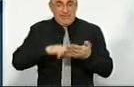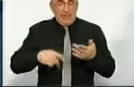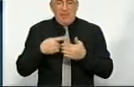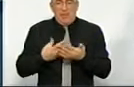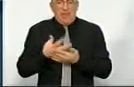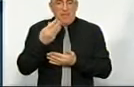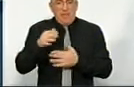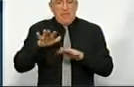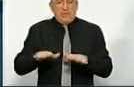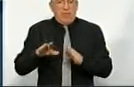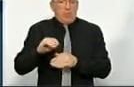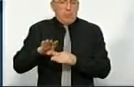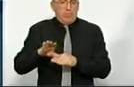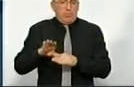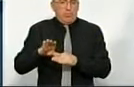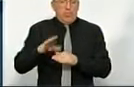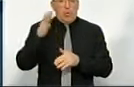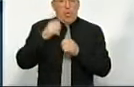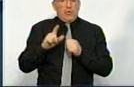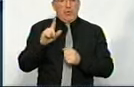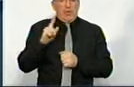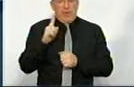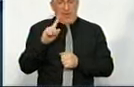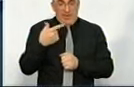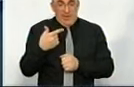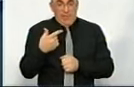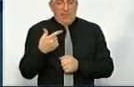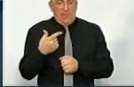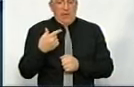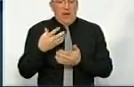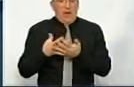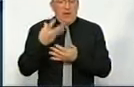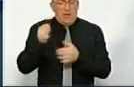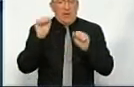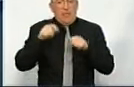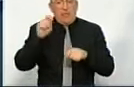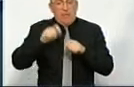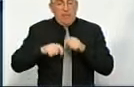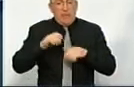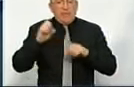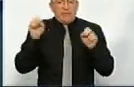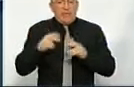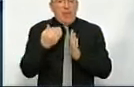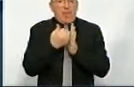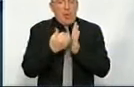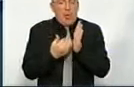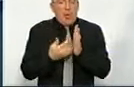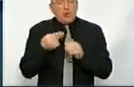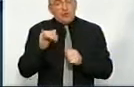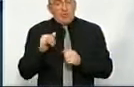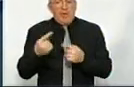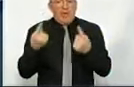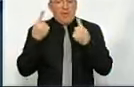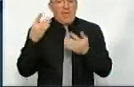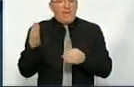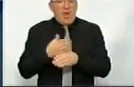надходить в місцеві бюджети. Кожна гривня сплаченого акцизу – це можливість перевірити по спеціальній програмі, чи великий